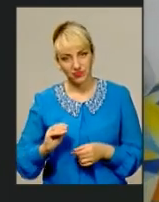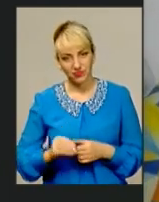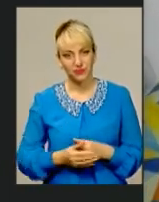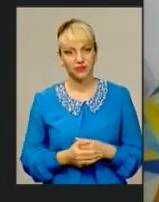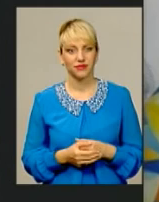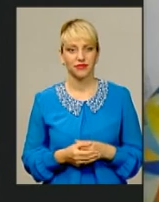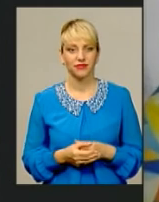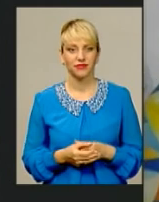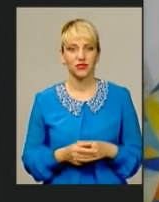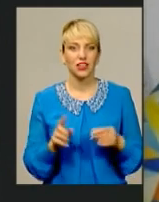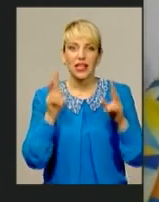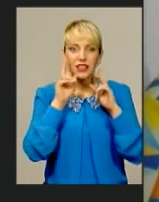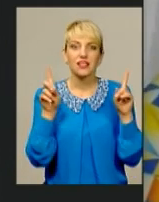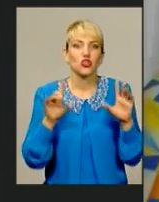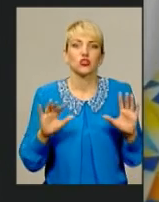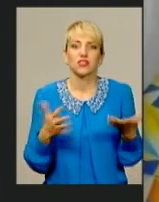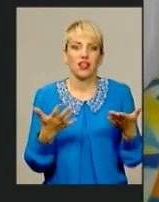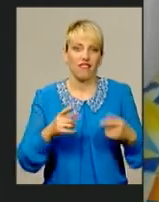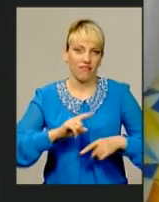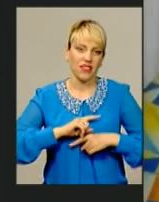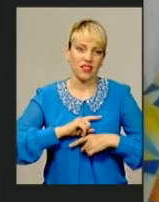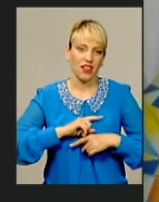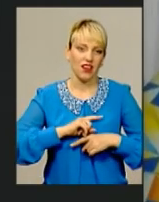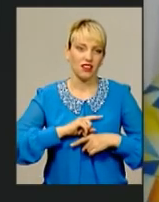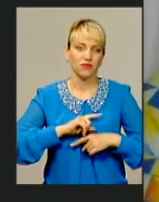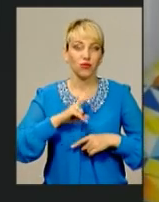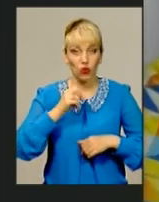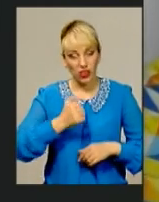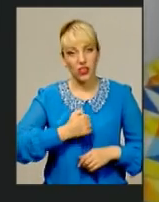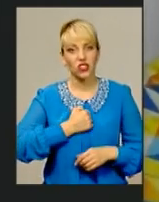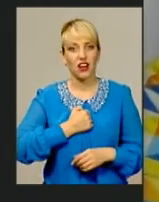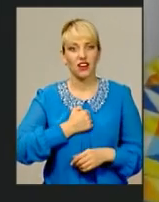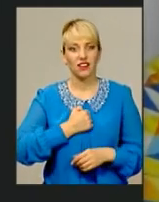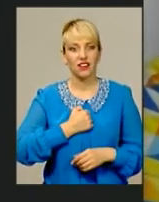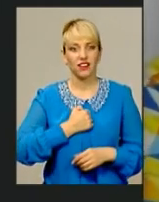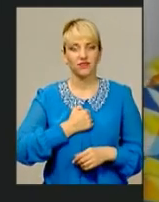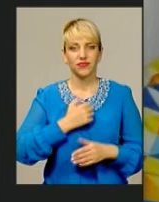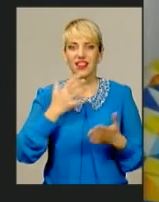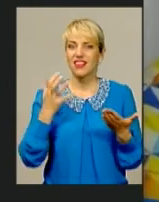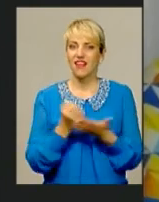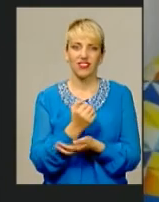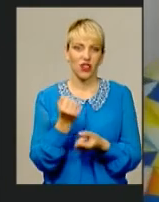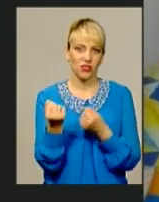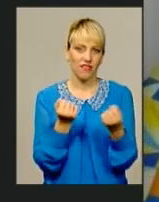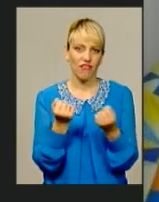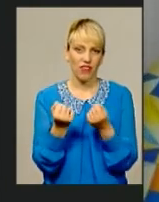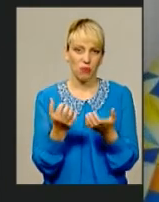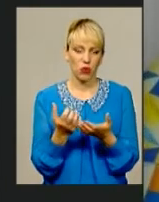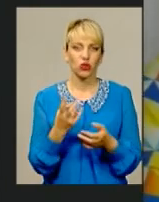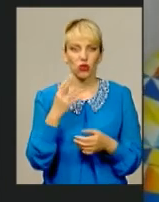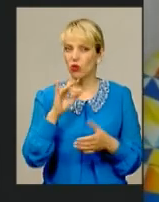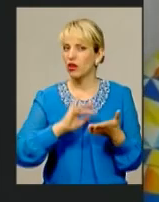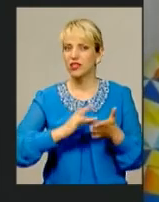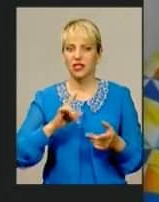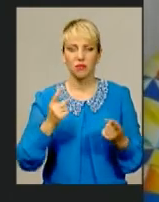Але ми не знаємо, що сталося в фіналі. Ми не змогли, на жаль, виборити. Лаптоно, срібло для нас